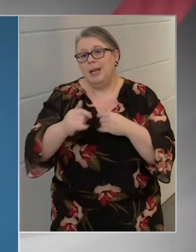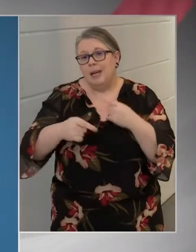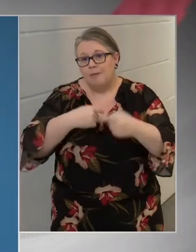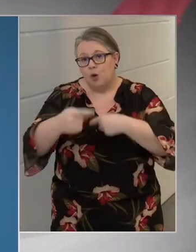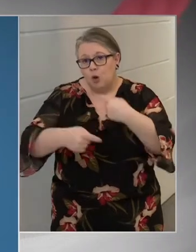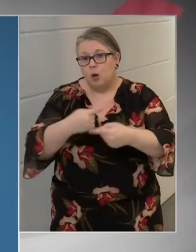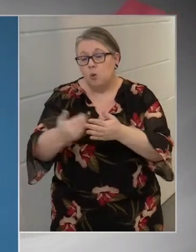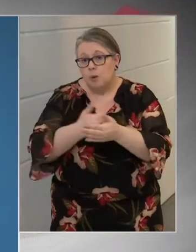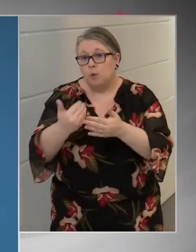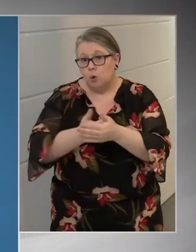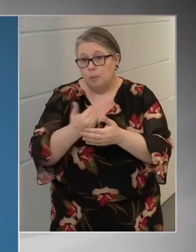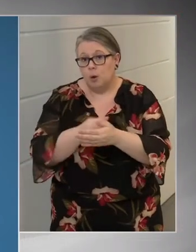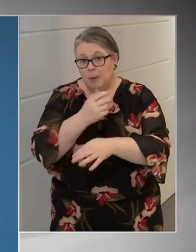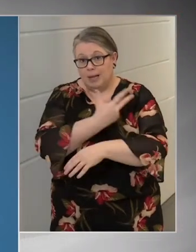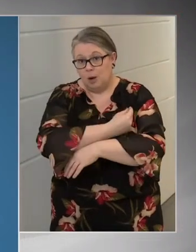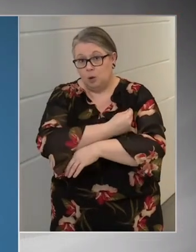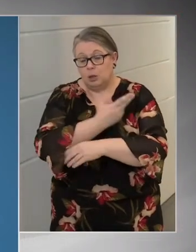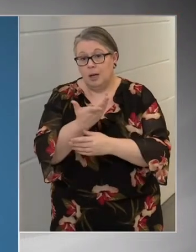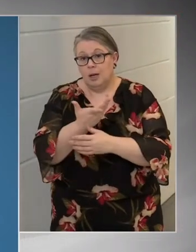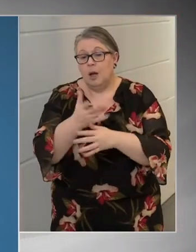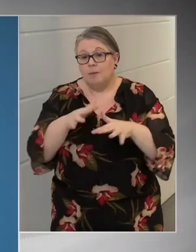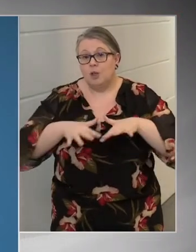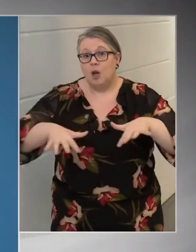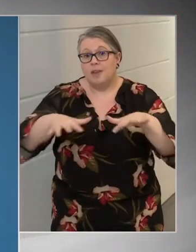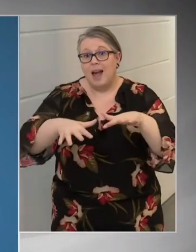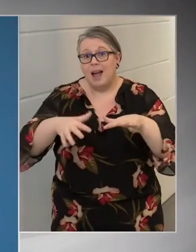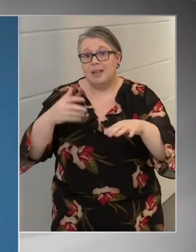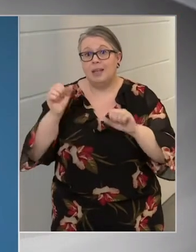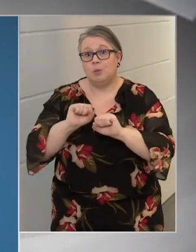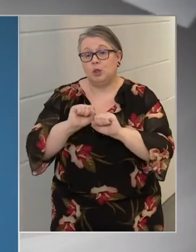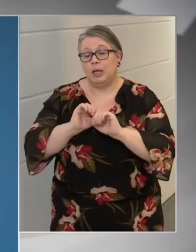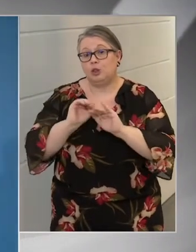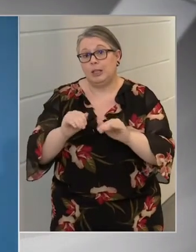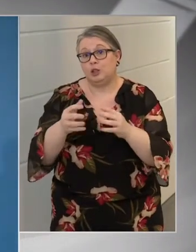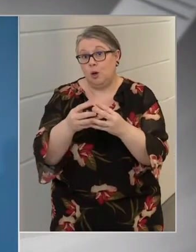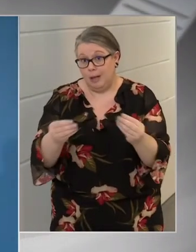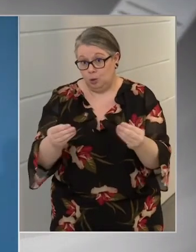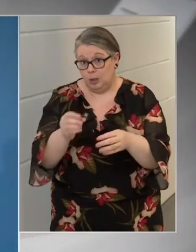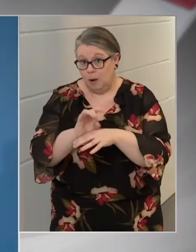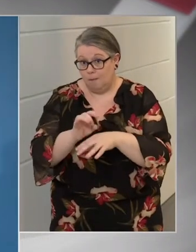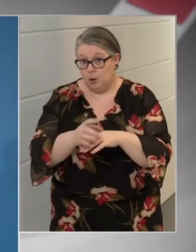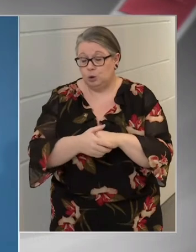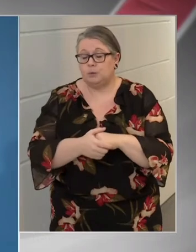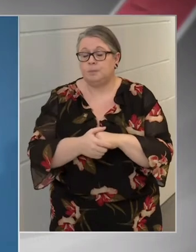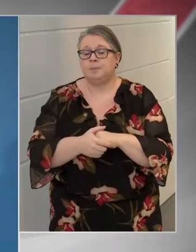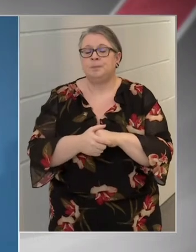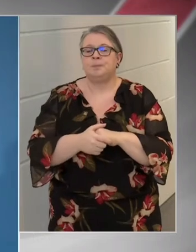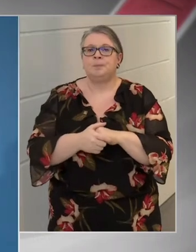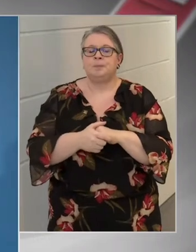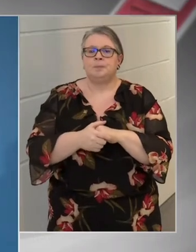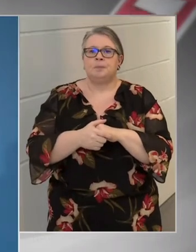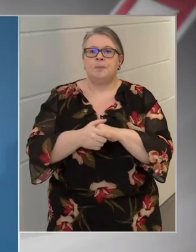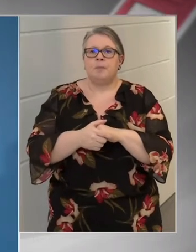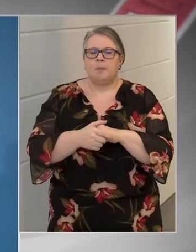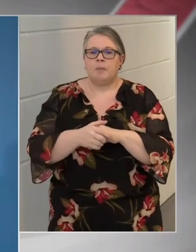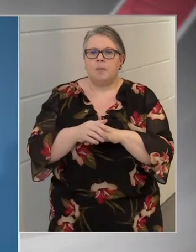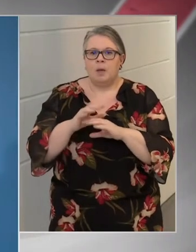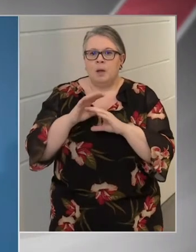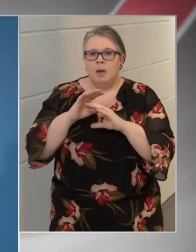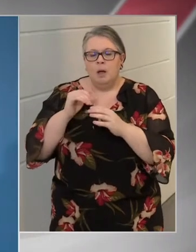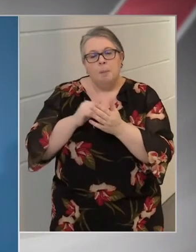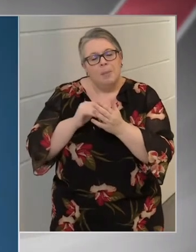oltani a lakosságot, vagy a nyáj immunitás hatására eltűnhet a vírus. Erre nem tudunk még